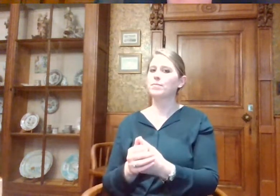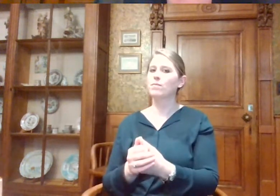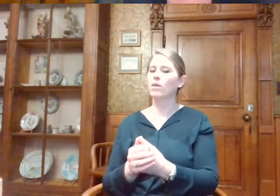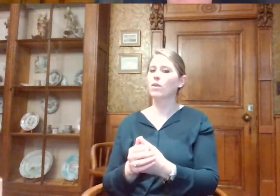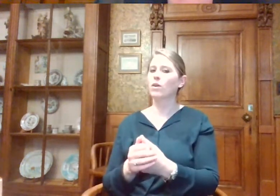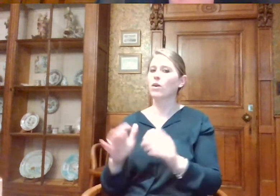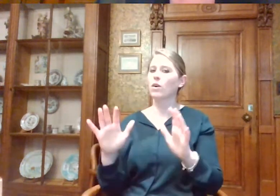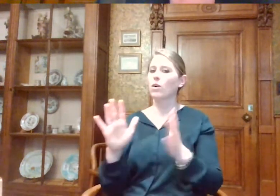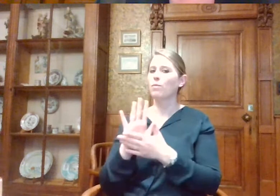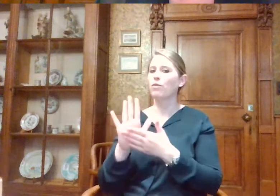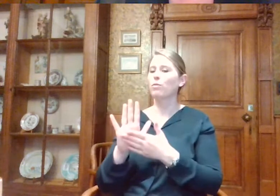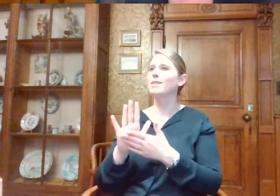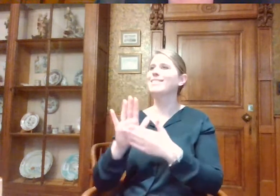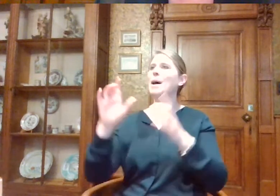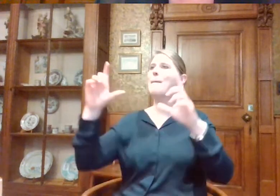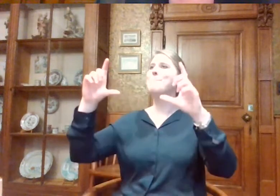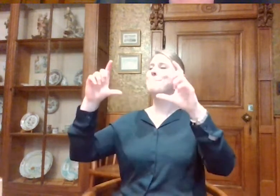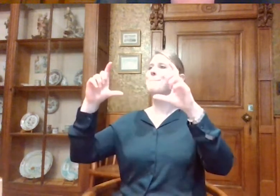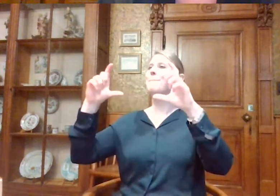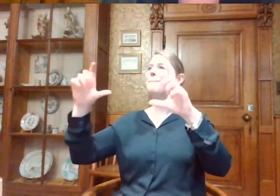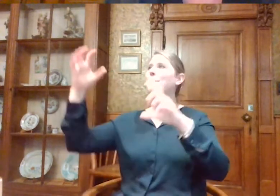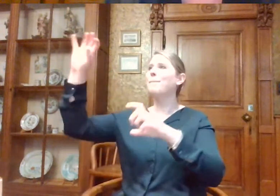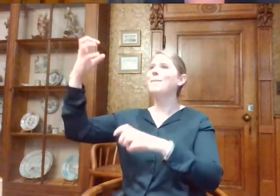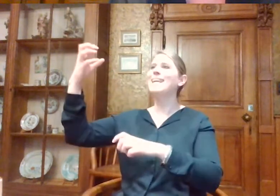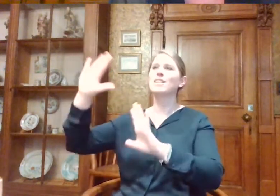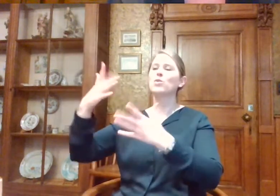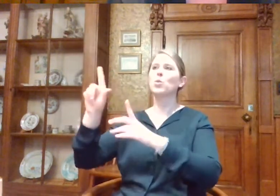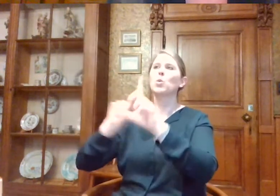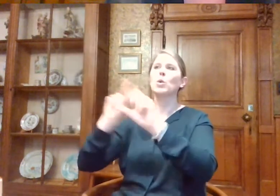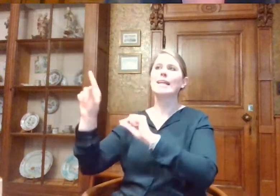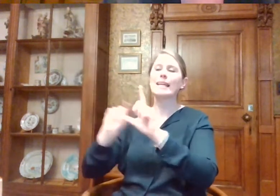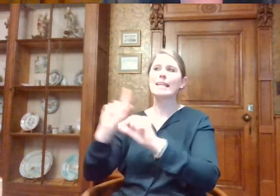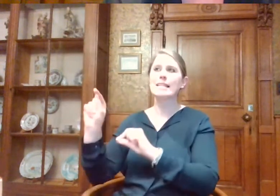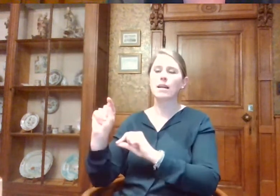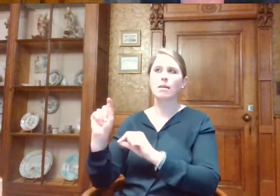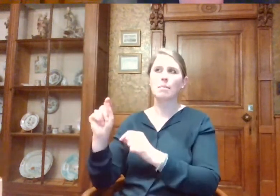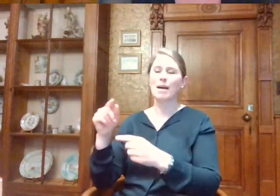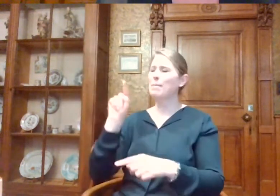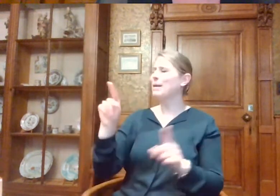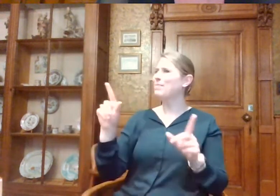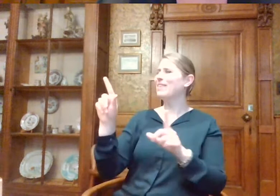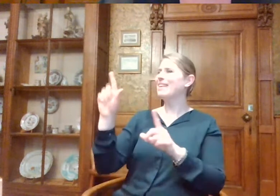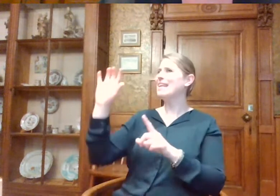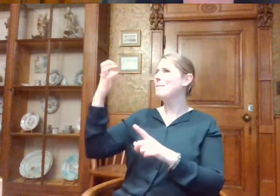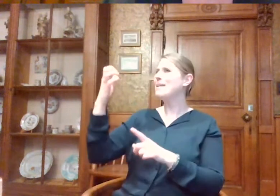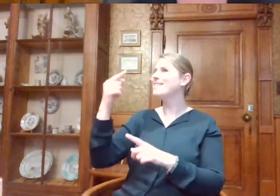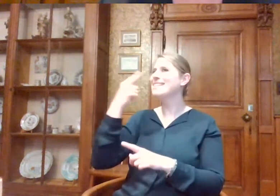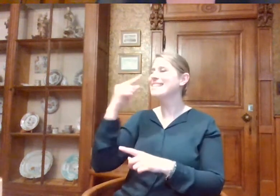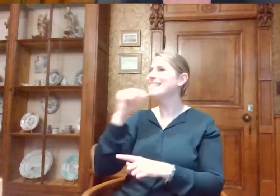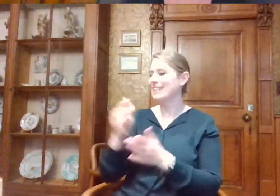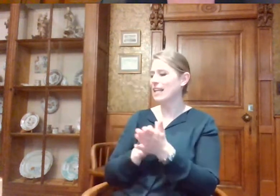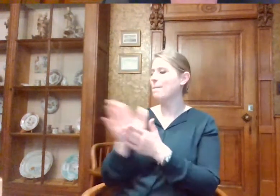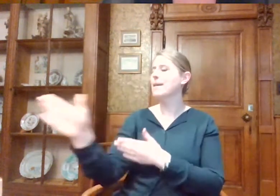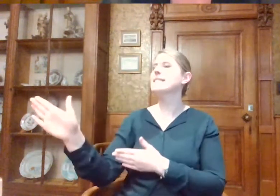manier dat bepaalde beacons zijn gekozen dat je moet opletten voor... Dat maakt eigenlijk... Maar die beacons, dat merk je niet. Je